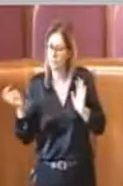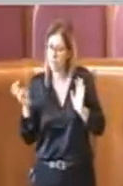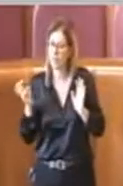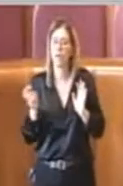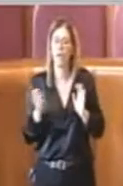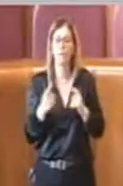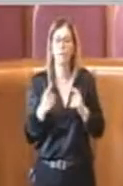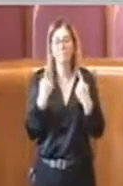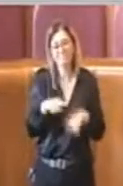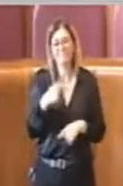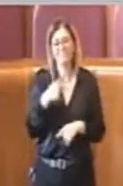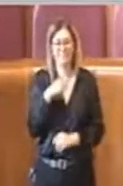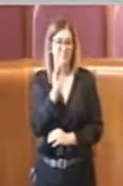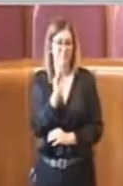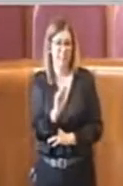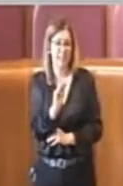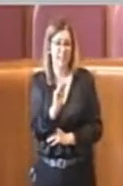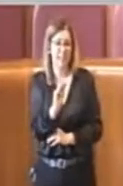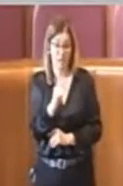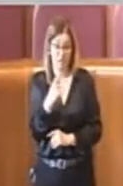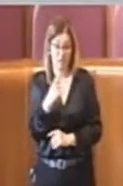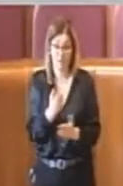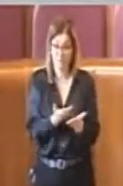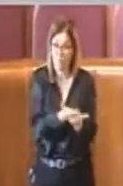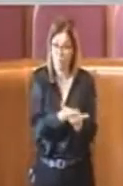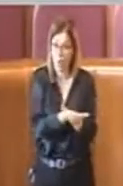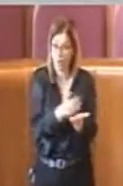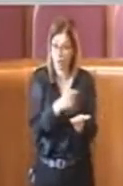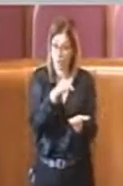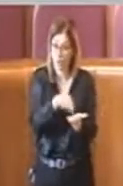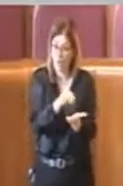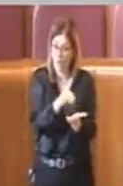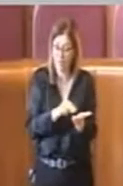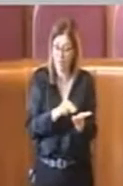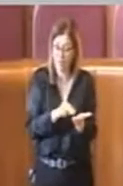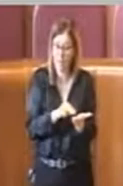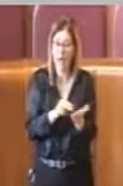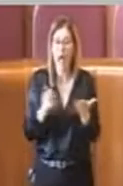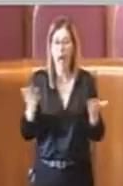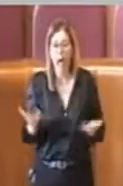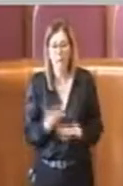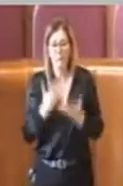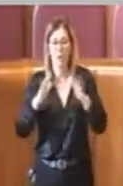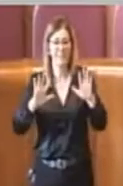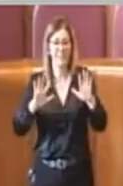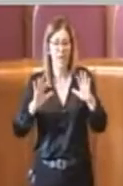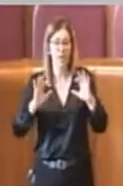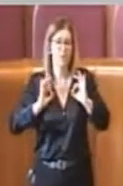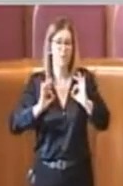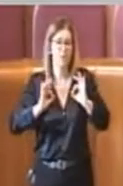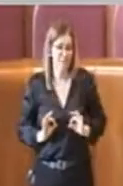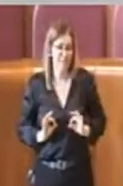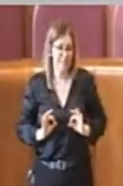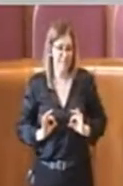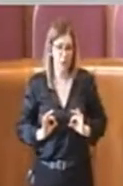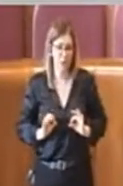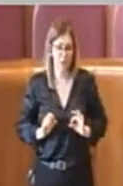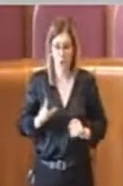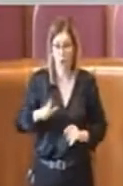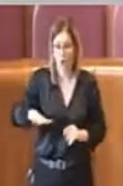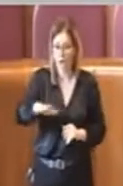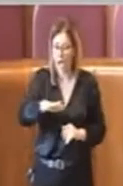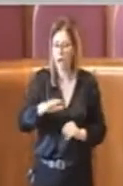chiediamo con questa mozione che almeno 10 agenti della polizia locale siano formati